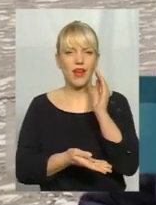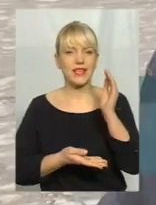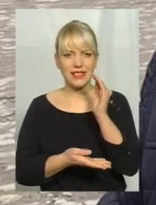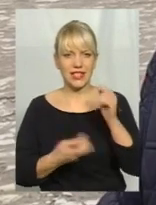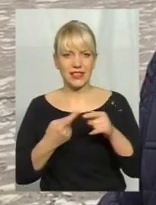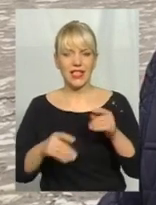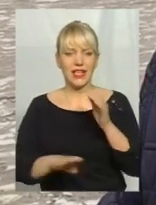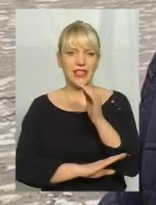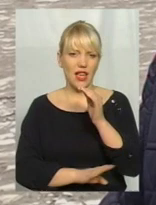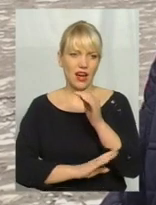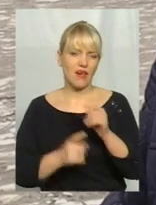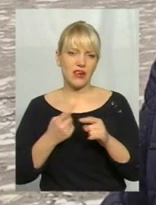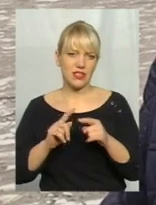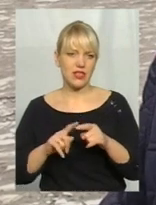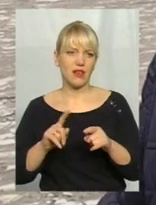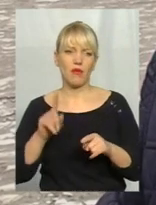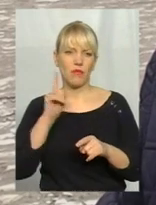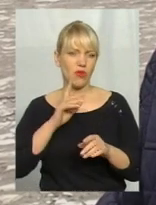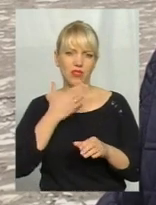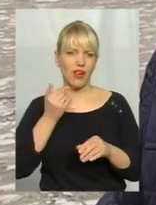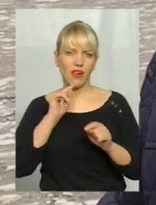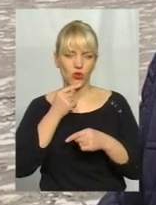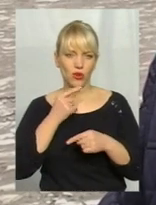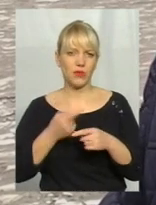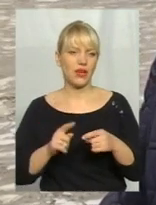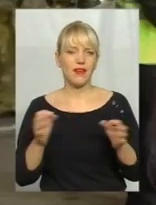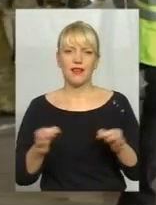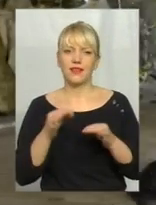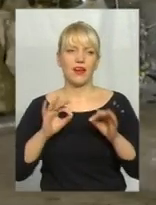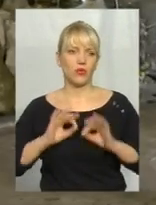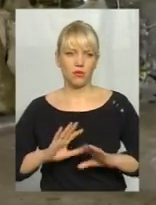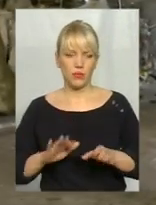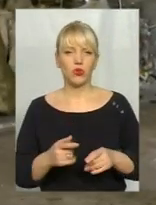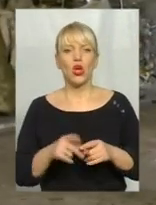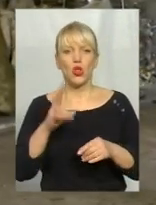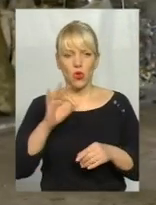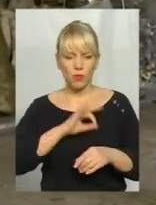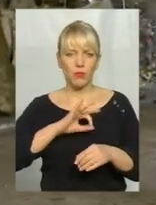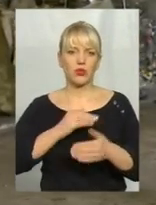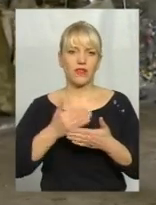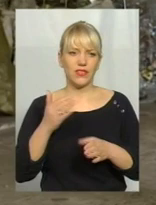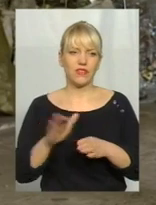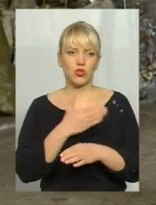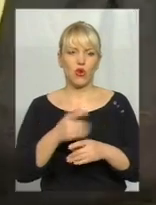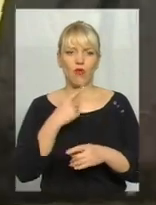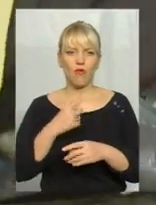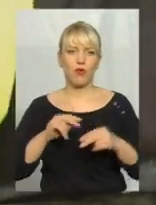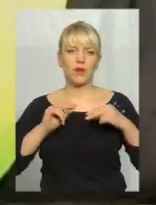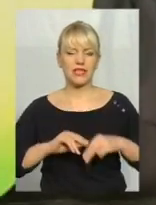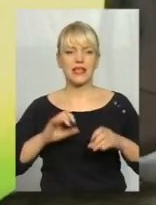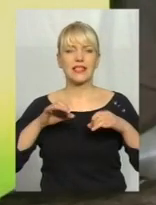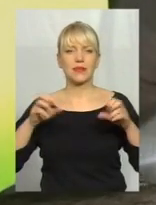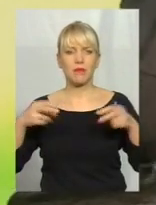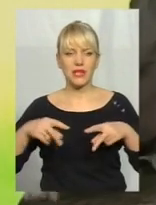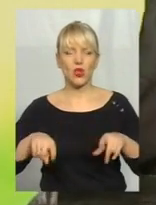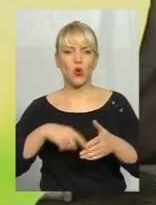пластику. Точно не економіка поки що, а ніякого прибутку. Та прибутки відсортування є, каже працівник спецкомунтранса Михайло